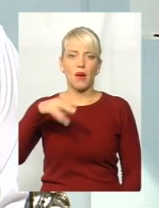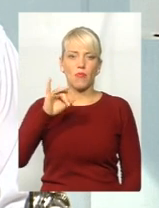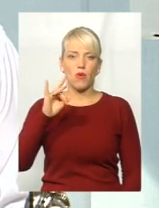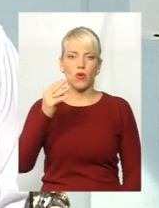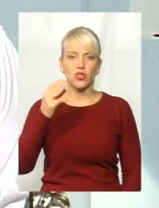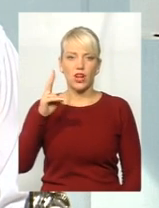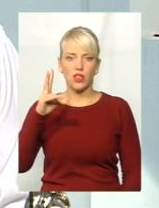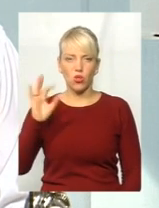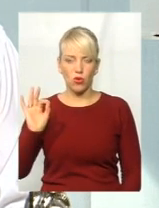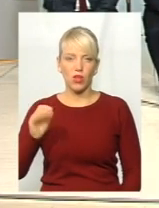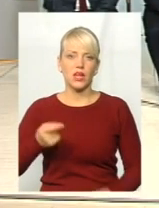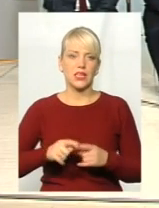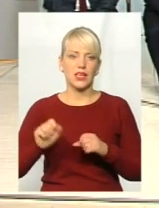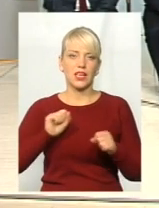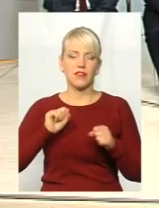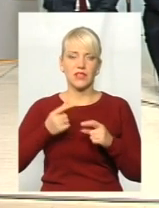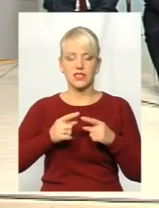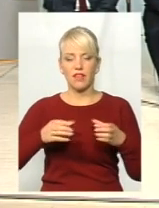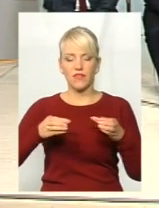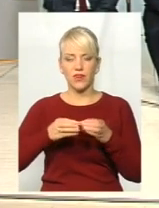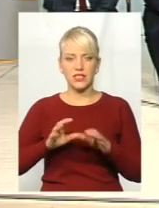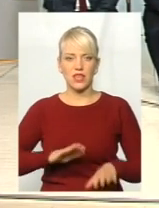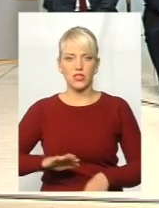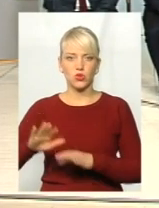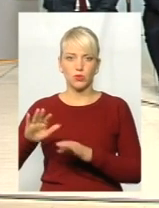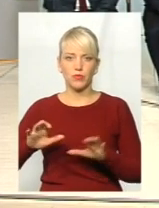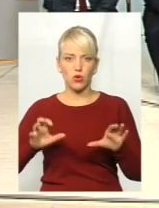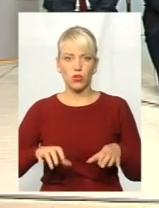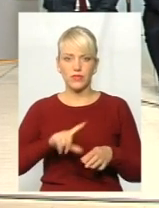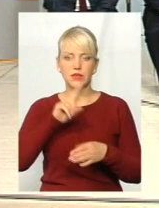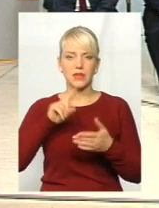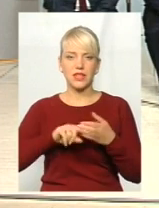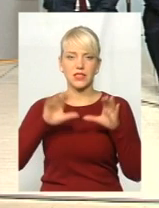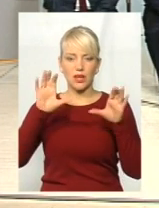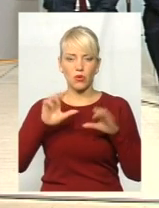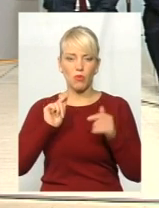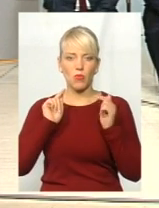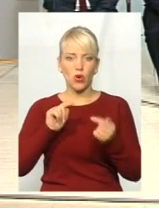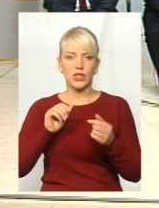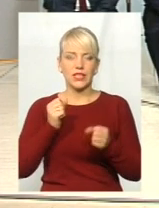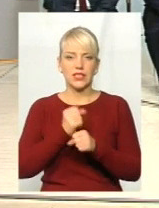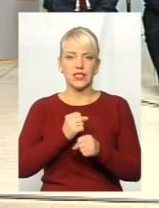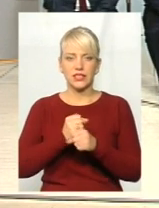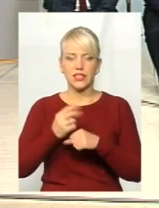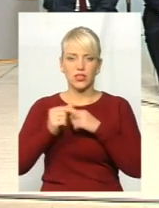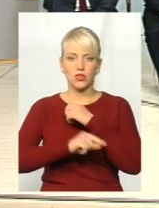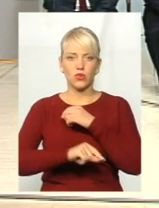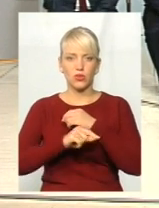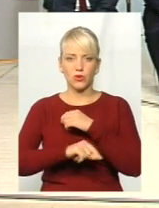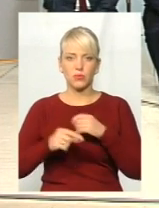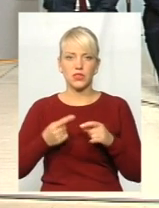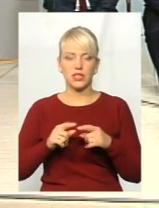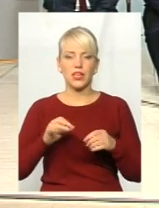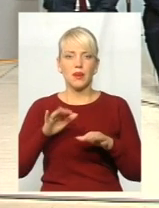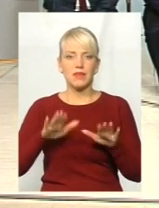цього блоку, заступник голови постійної комісії обласної ради з питань законності, протидії корупції, регламенту депутатської діяльності та місцевого